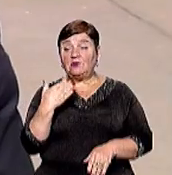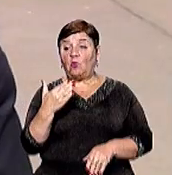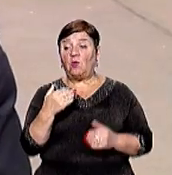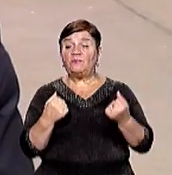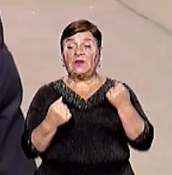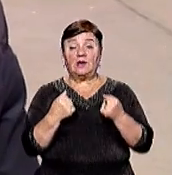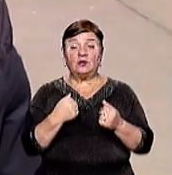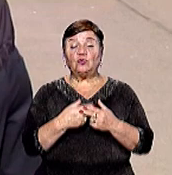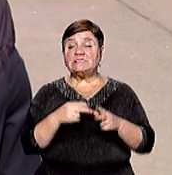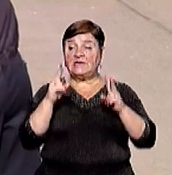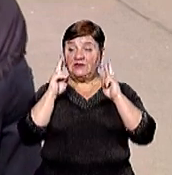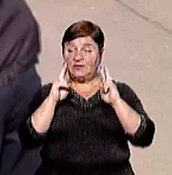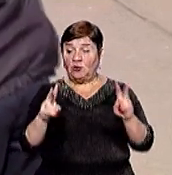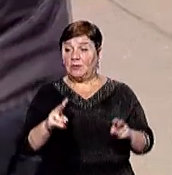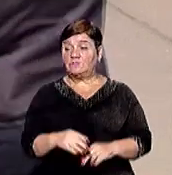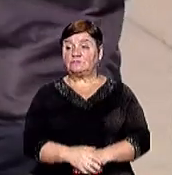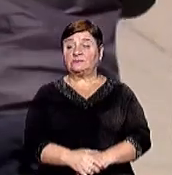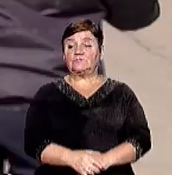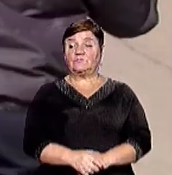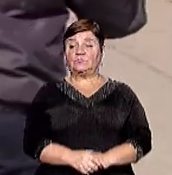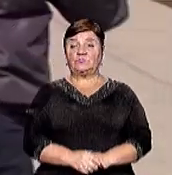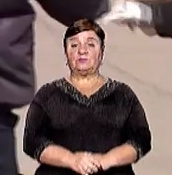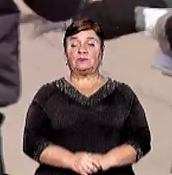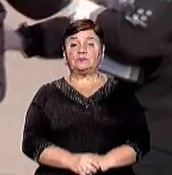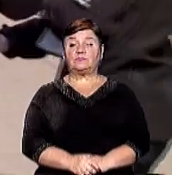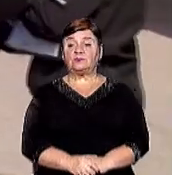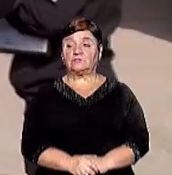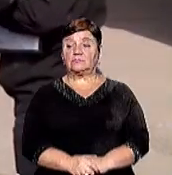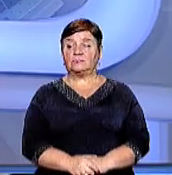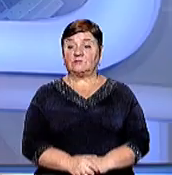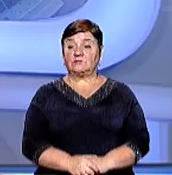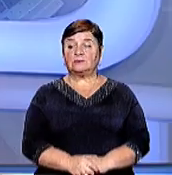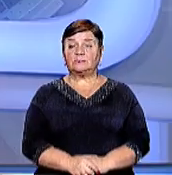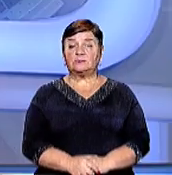автомобілі – досі невідомо Тетяна Мандель, Віктор Пойда. Новини на Суспільному